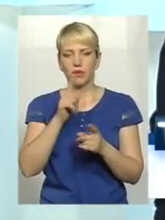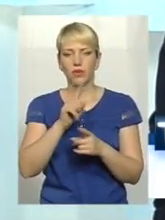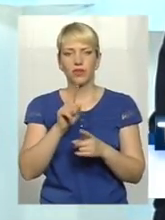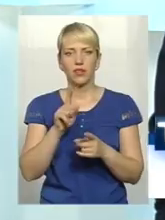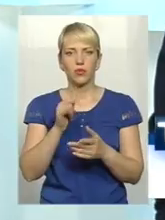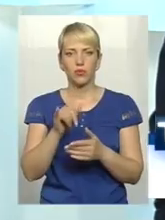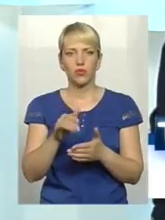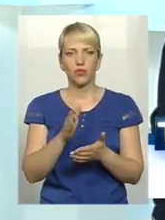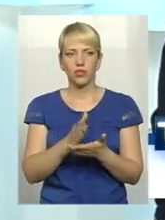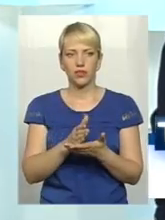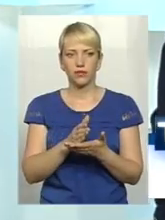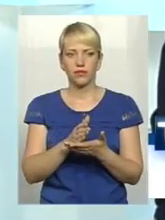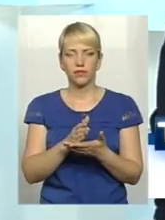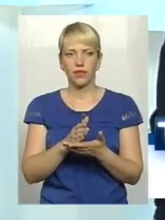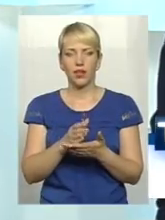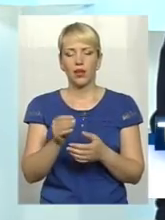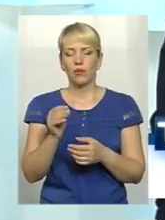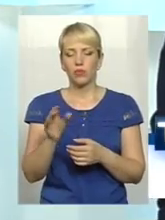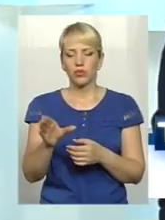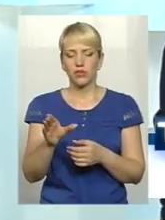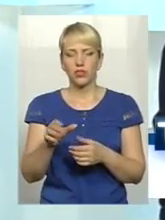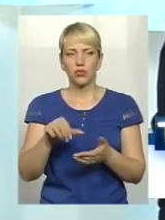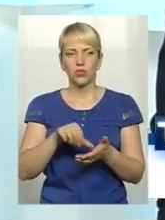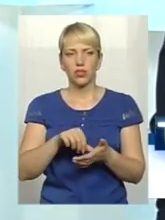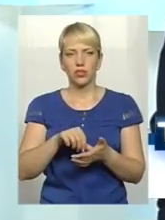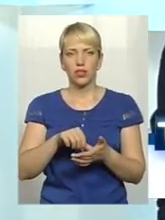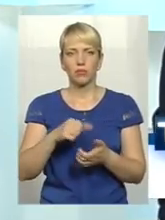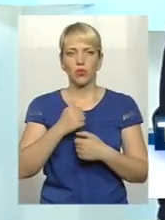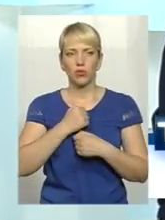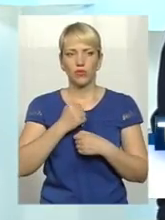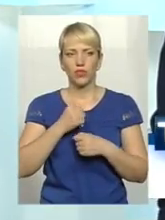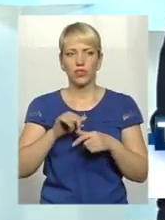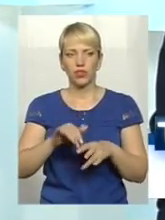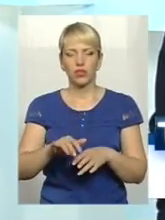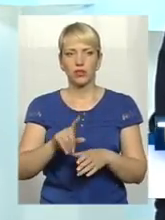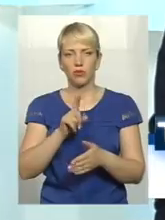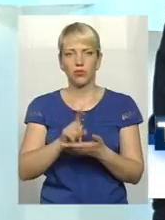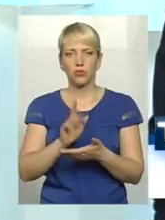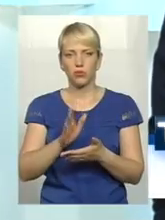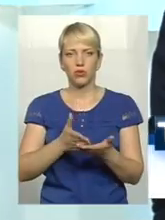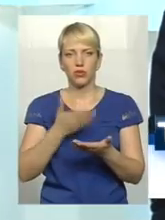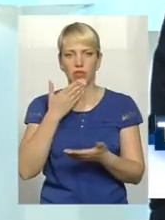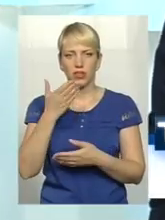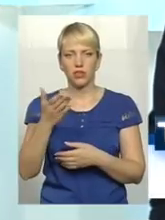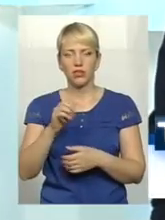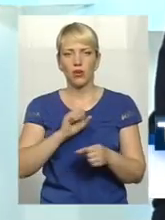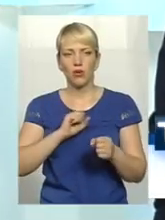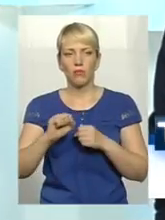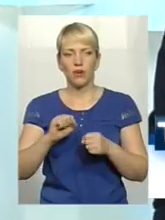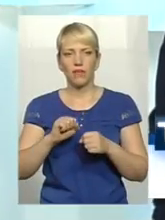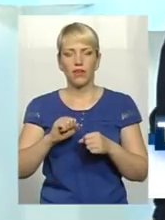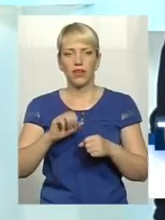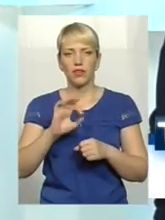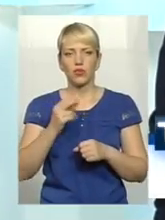нього вже є, тобто, да, візьмемо посвідчення учасника бойових дій чи інваліда, він обов'язково буде звертатися в управління соціального захисту населення.